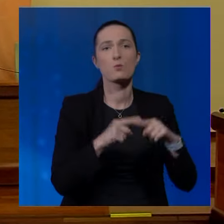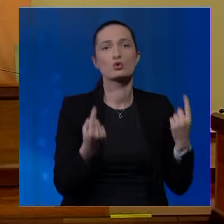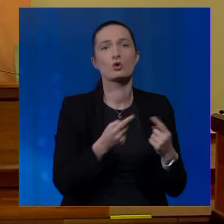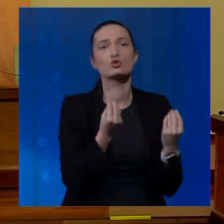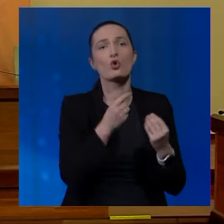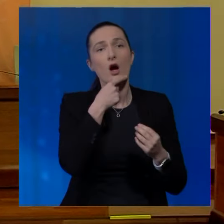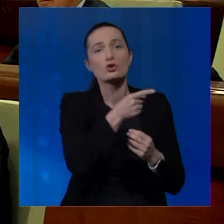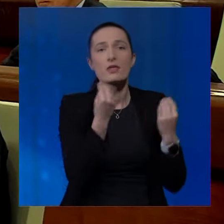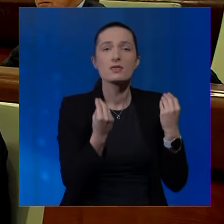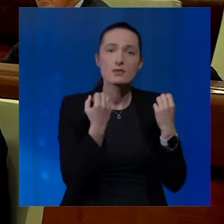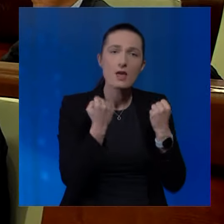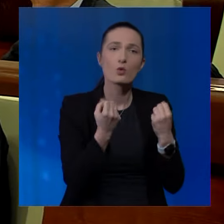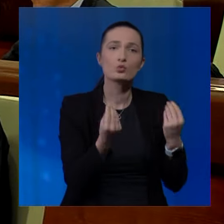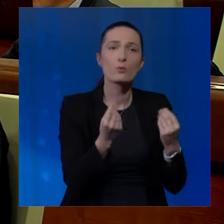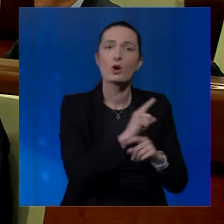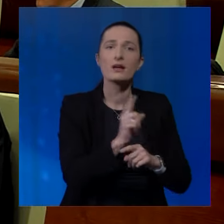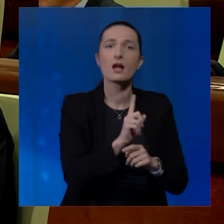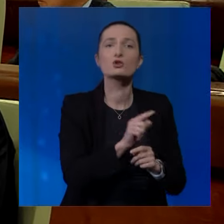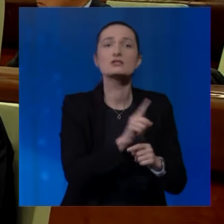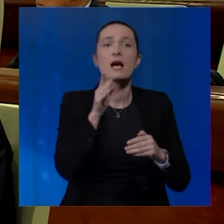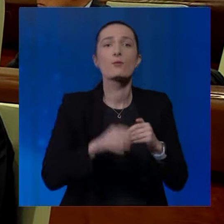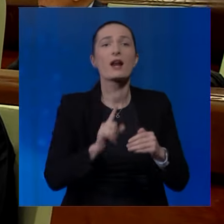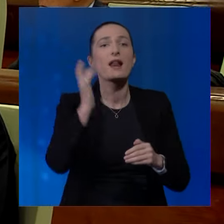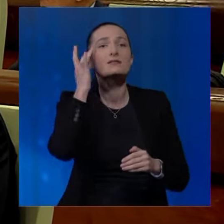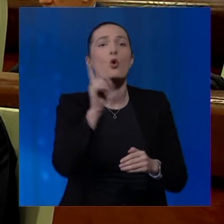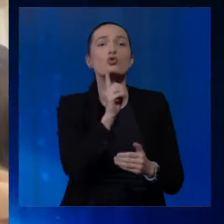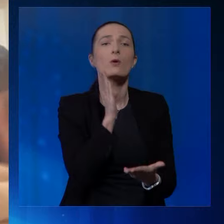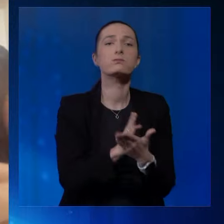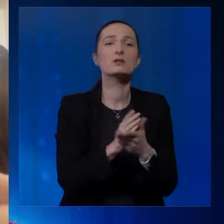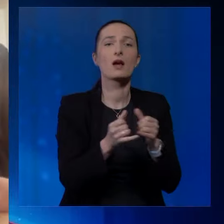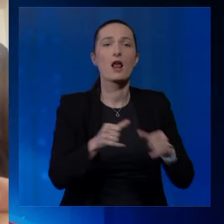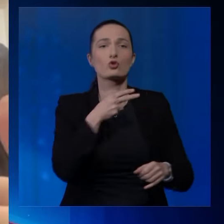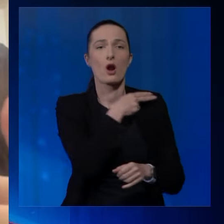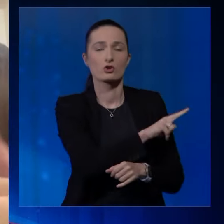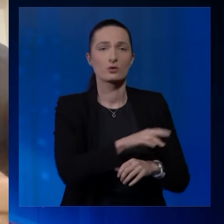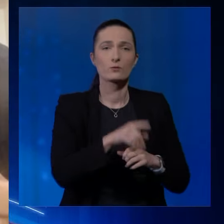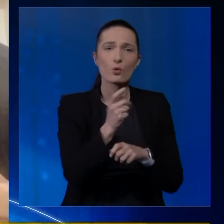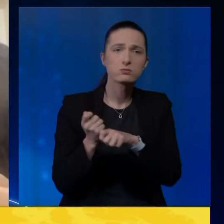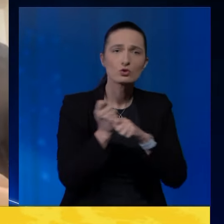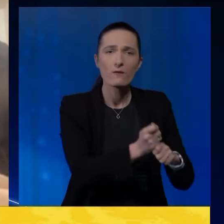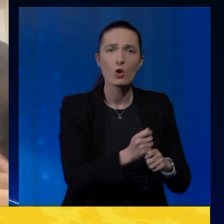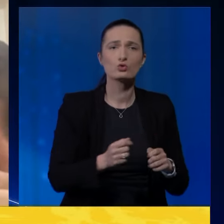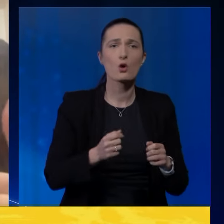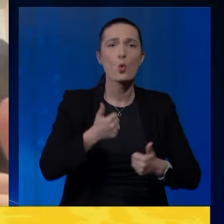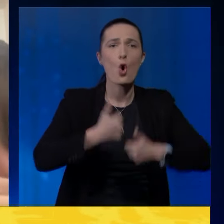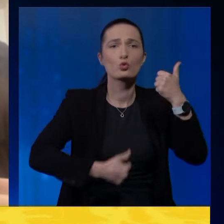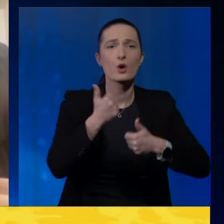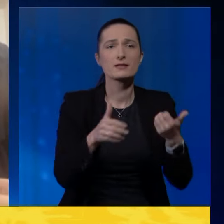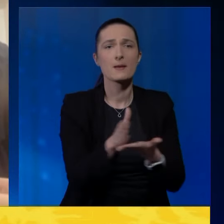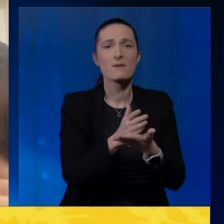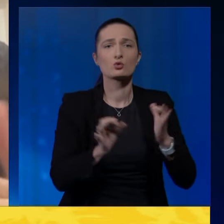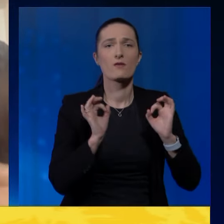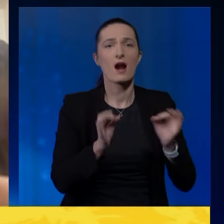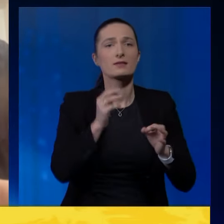što je, kaže jako dobro, nikada do samu kraja ne zna ko će biti gradonačelnik. Što bi dovelo do konkurencije među kvalitetnim